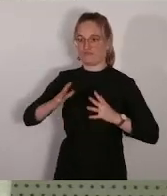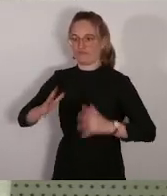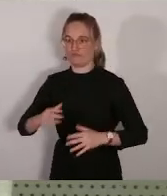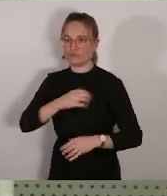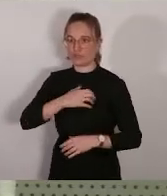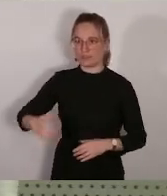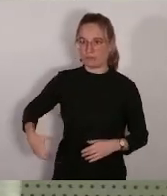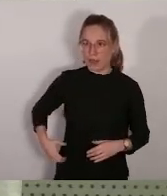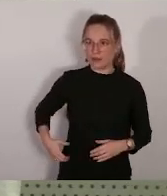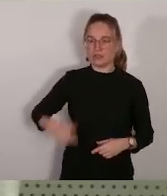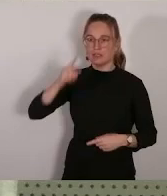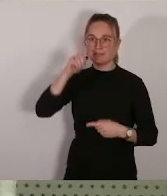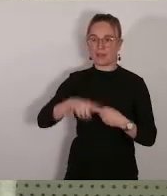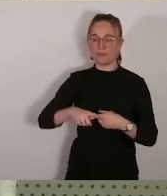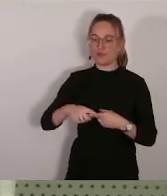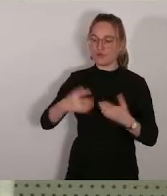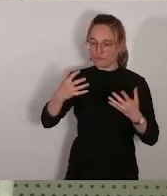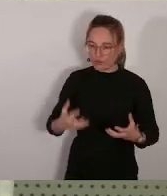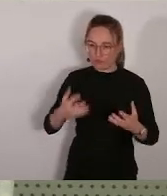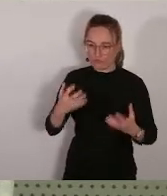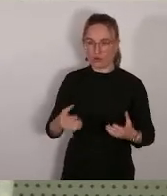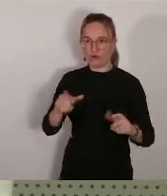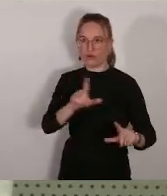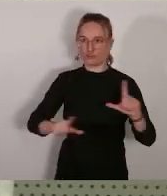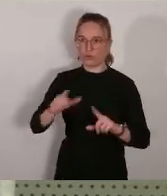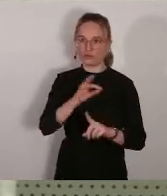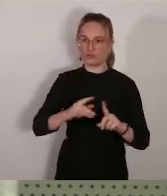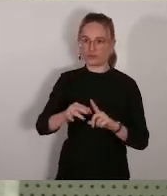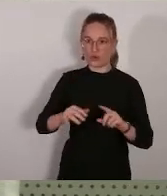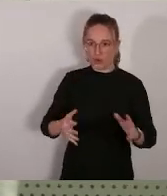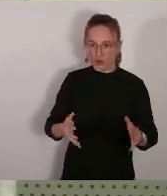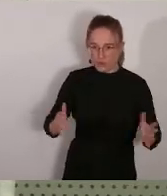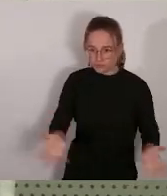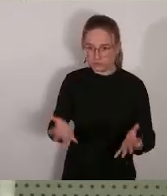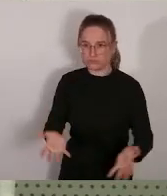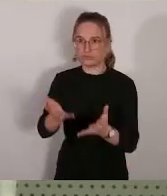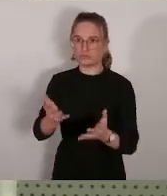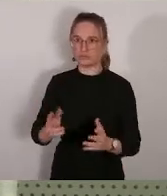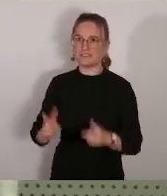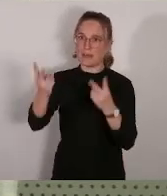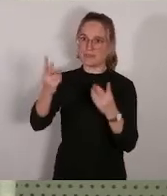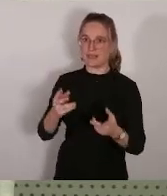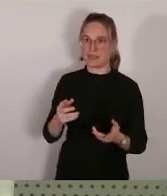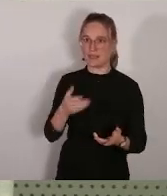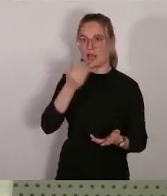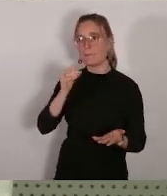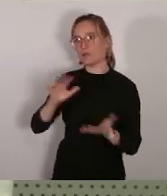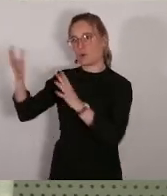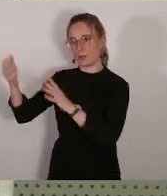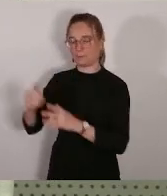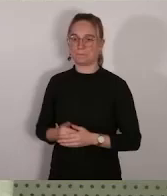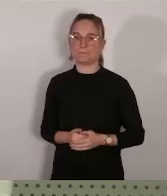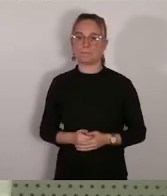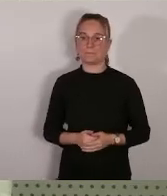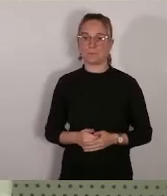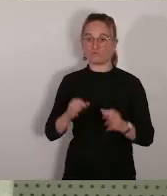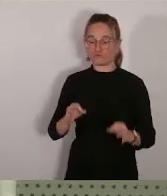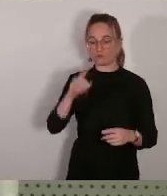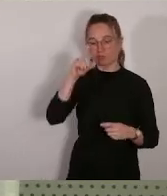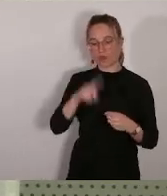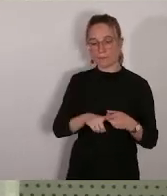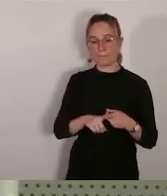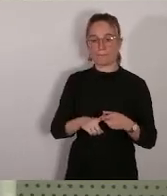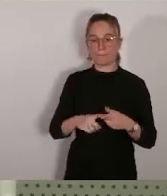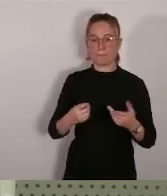sociaux en cas d'acquisition d'amélioration de l'existant ce qui sera le cas de ce que je vais présenter restructuration de logements